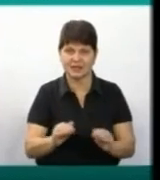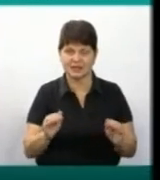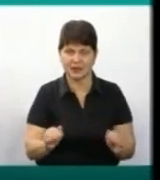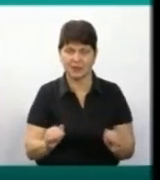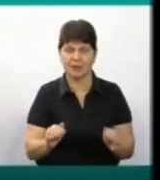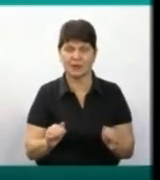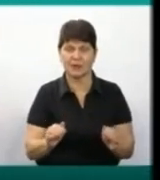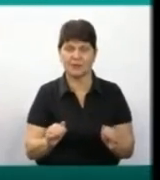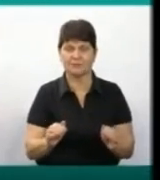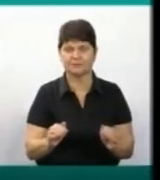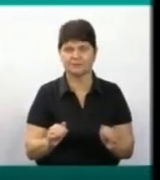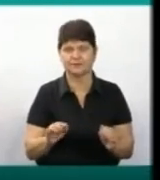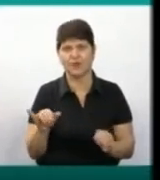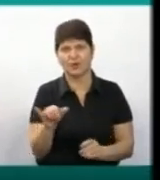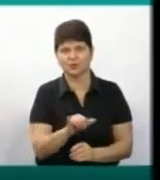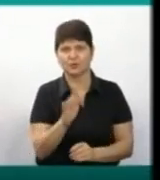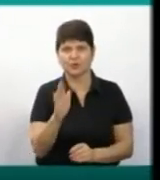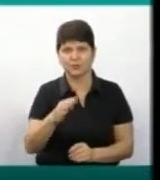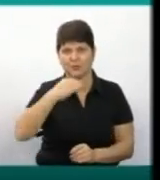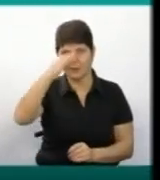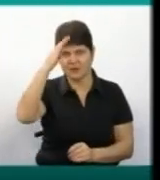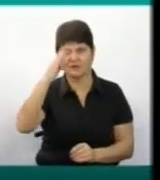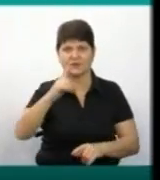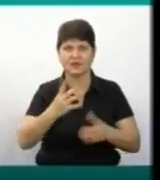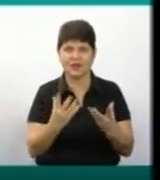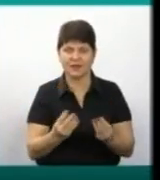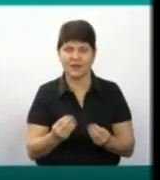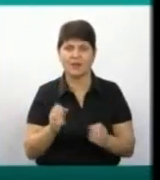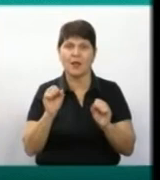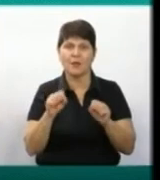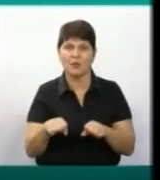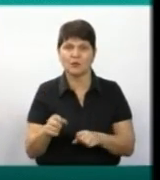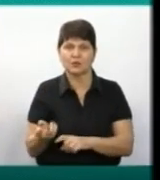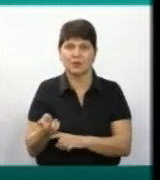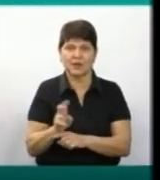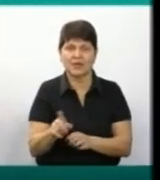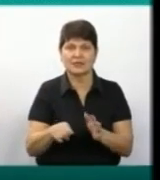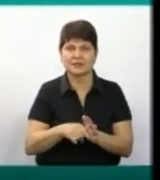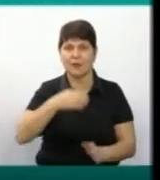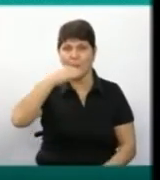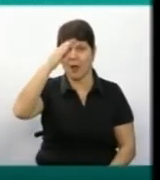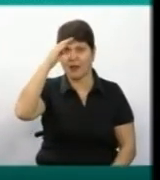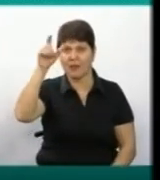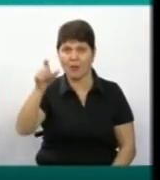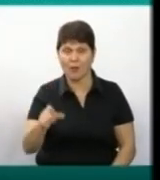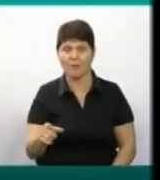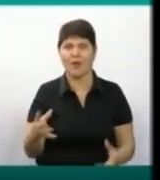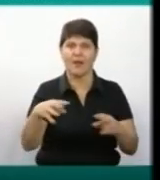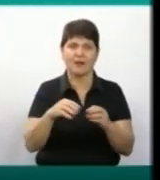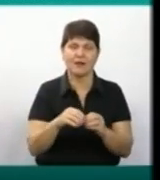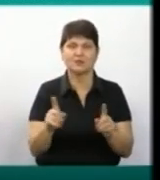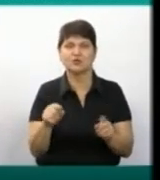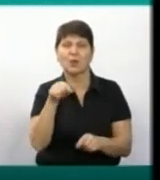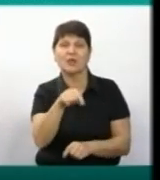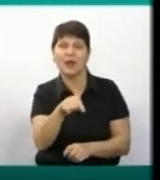гуртки були досвідомі. В суботу буде батьківський день, куди можна буде прийти з батьком, туди разом щось там